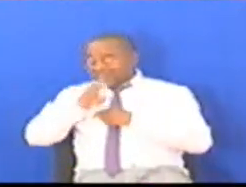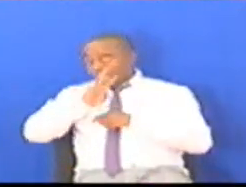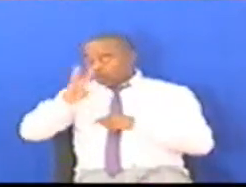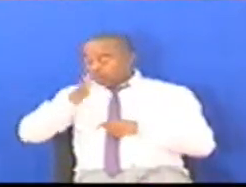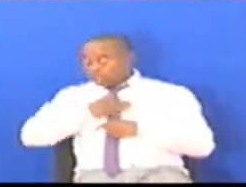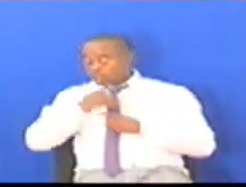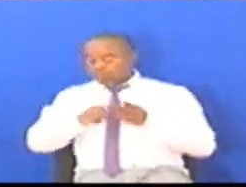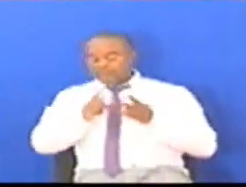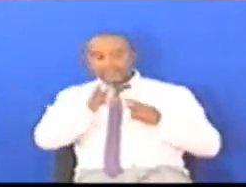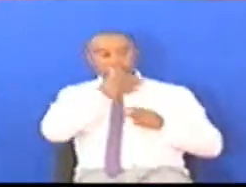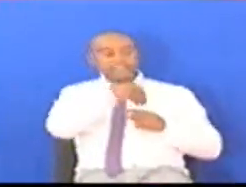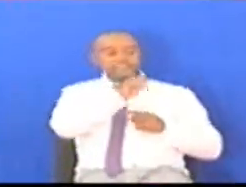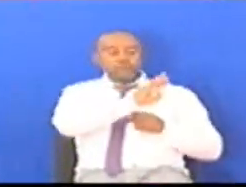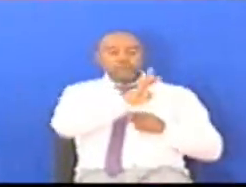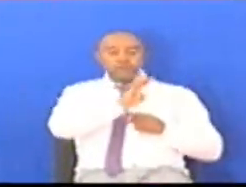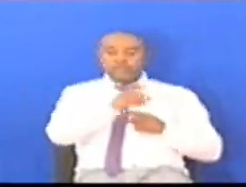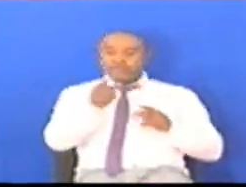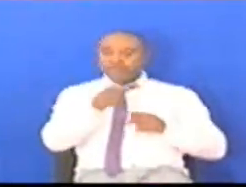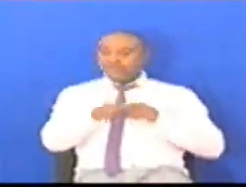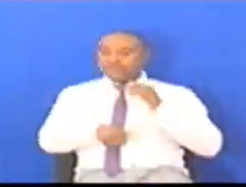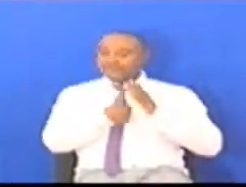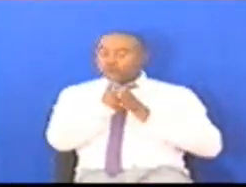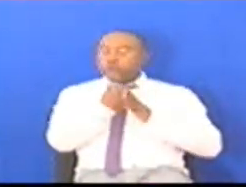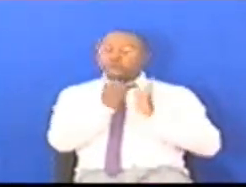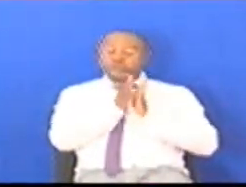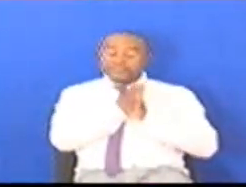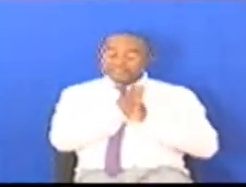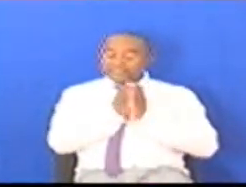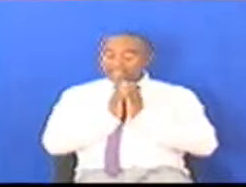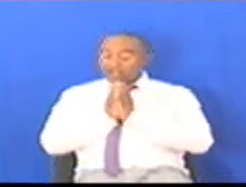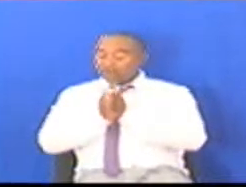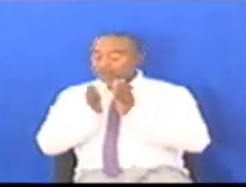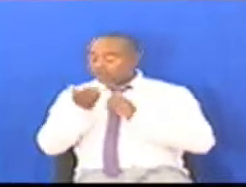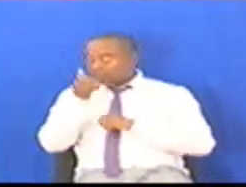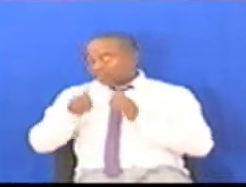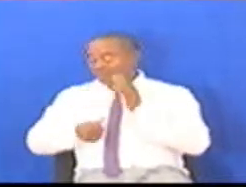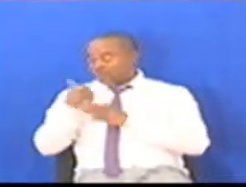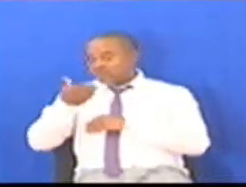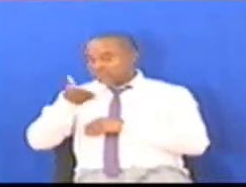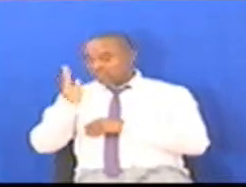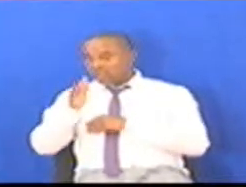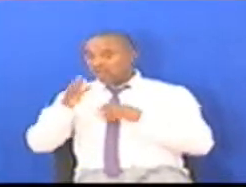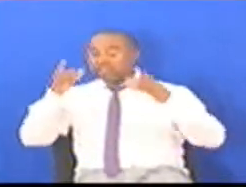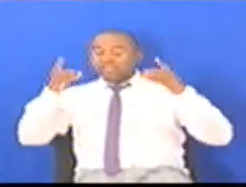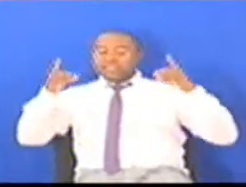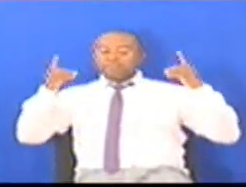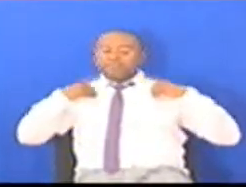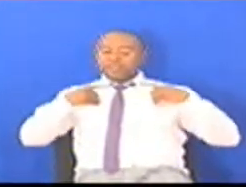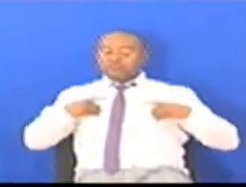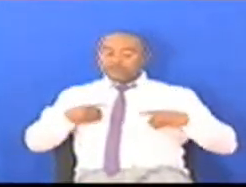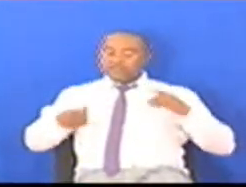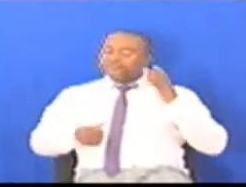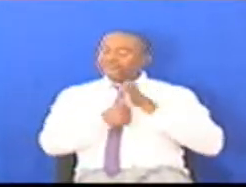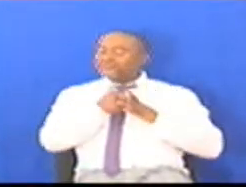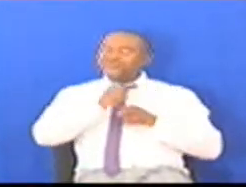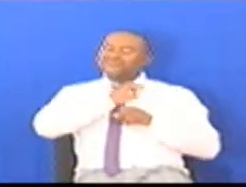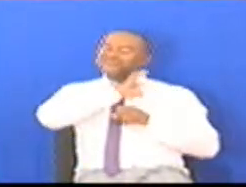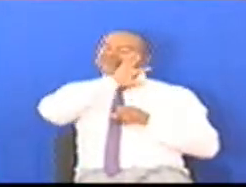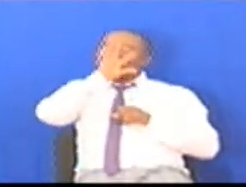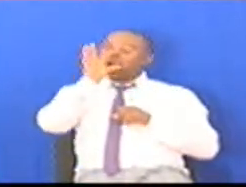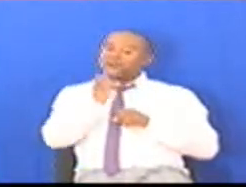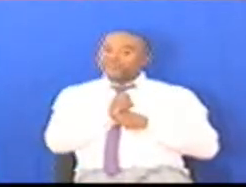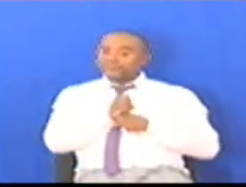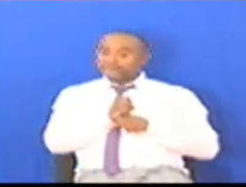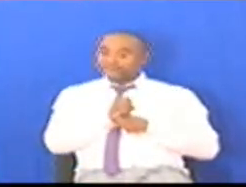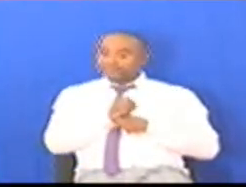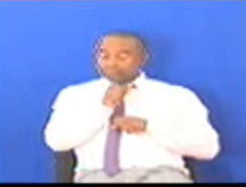Pamoja na viongozi wadini na wandao wengine Viongozi wa serekali, madiwani na viongozi wote waleo rombo Kwa